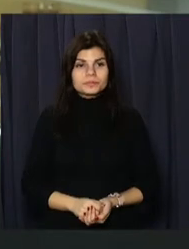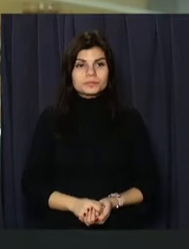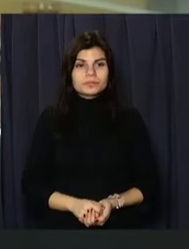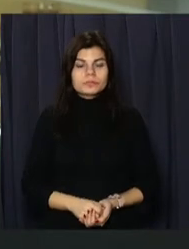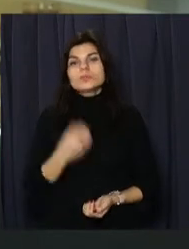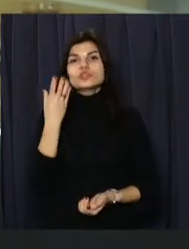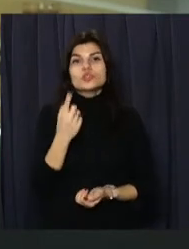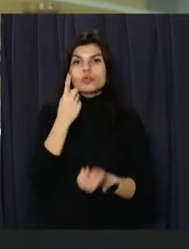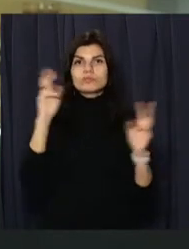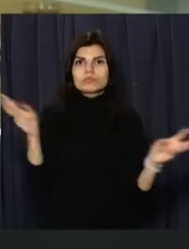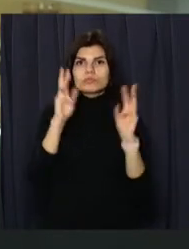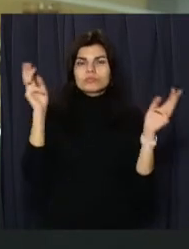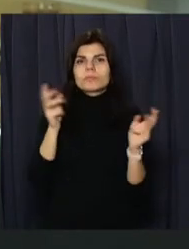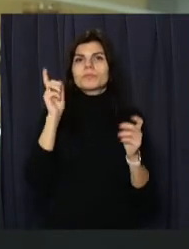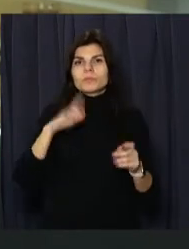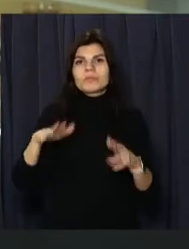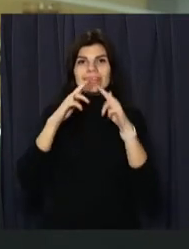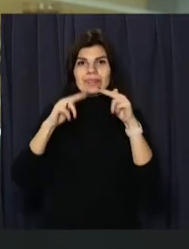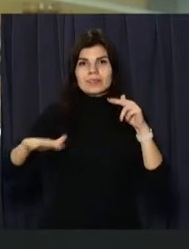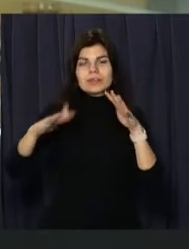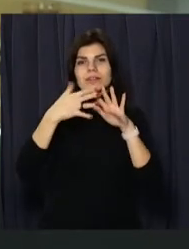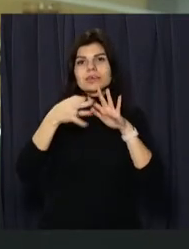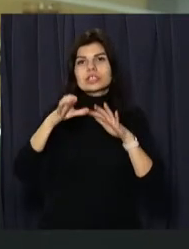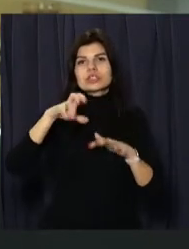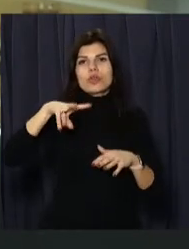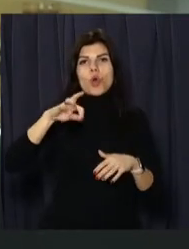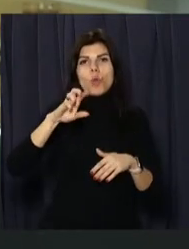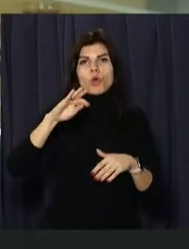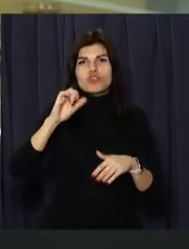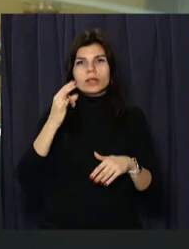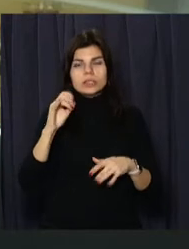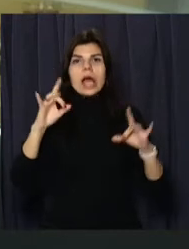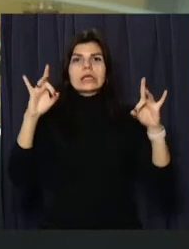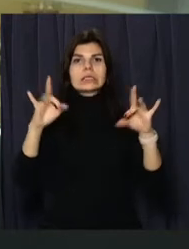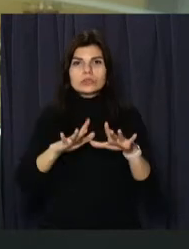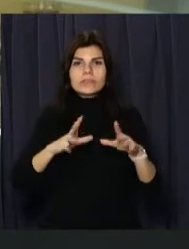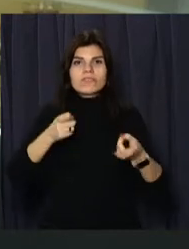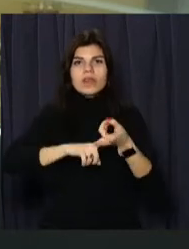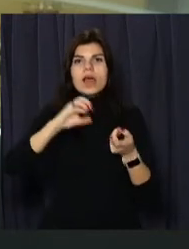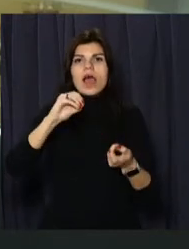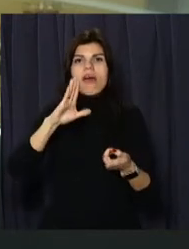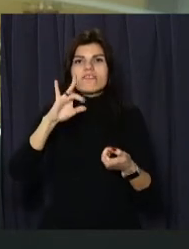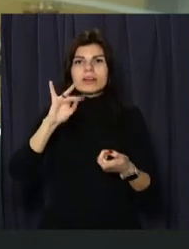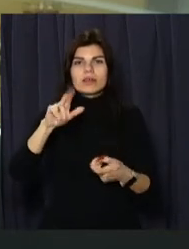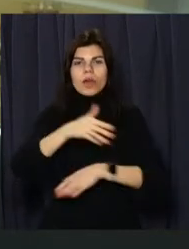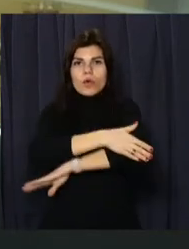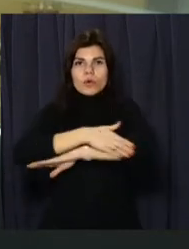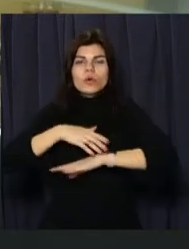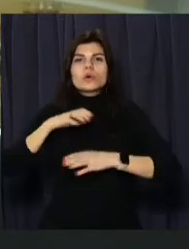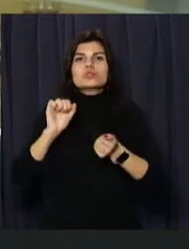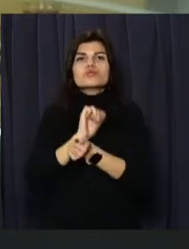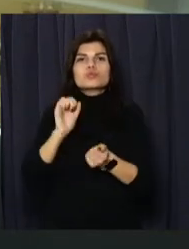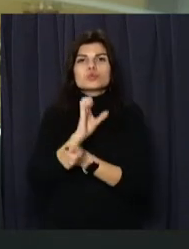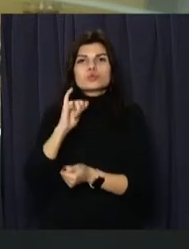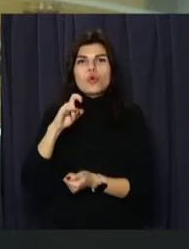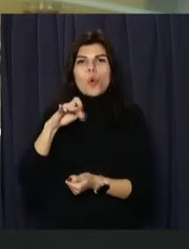масштабне займання сталося у передмісті Дніпра у селищі Слобожанське. Горів ресторанний комплекс «Евріка» на вулиці Василя Сухомлинського.